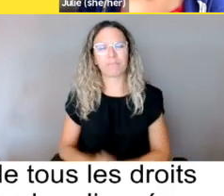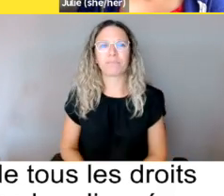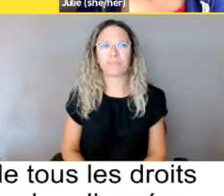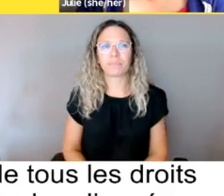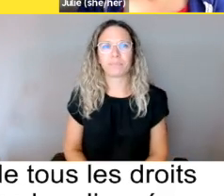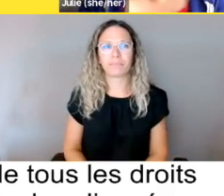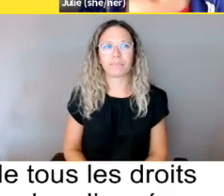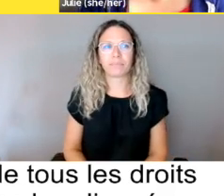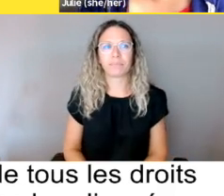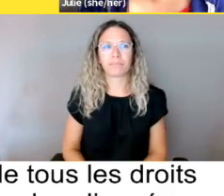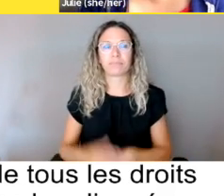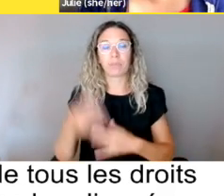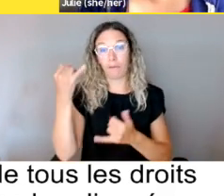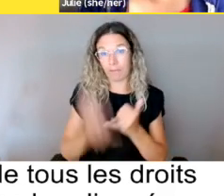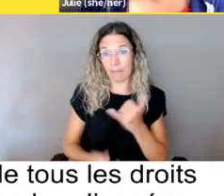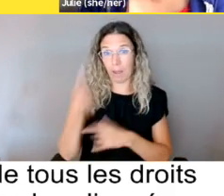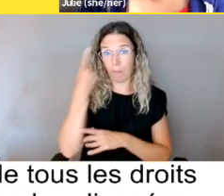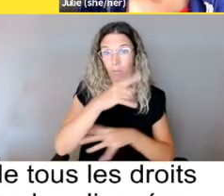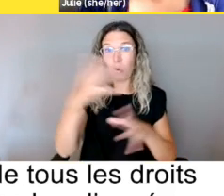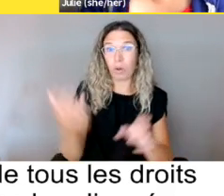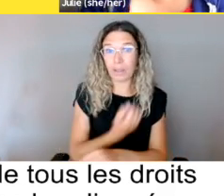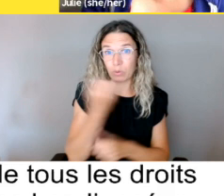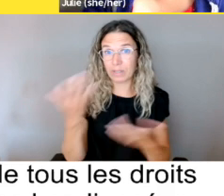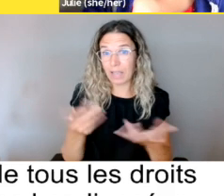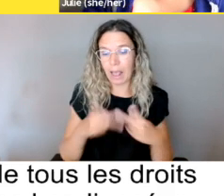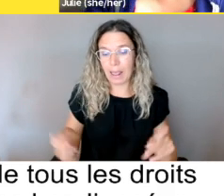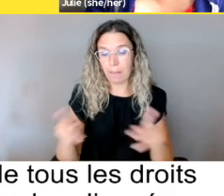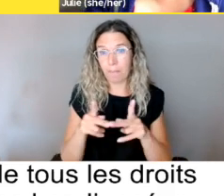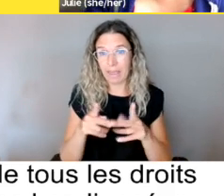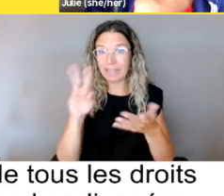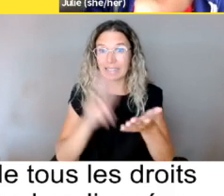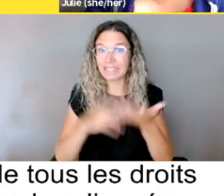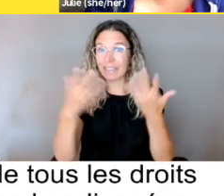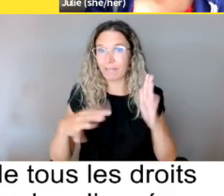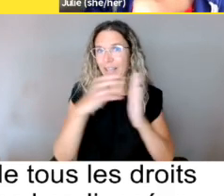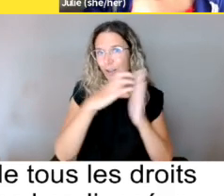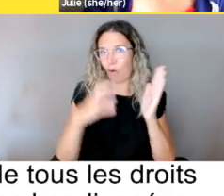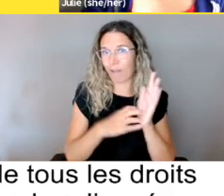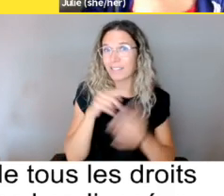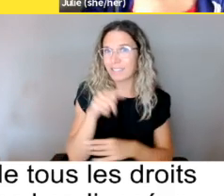Donc, finalement, pour ce faire, ces pays qui ont signé la Convention